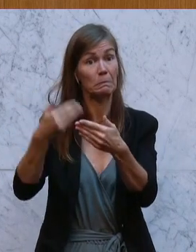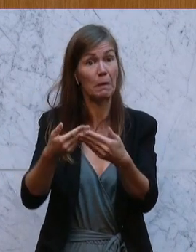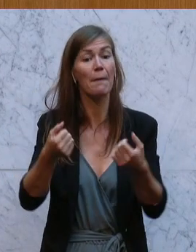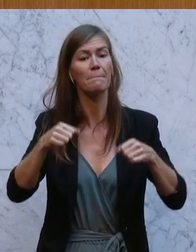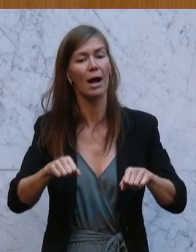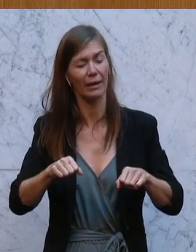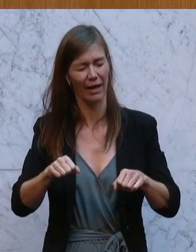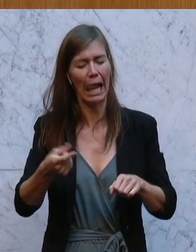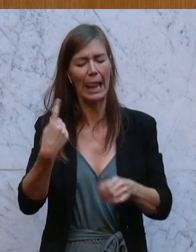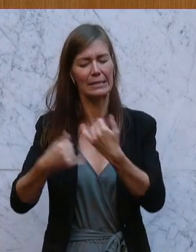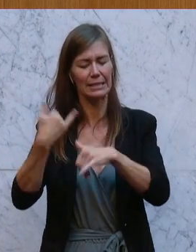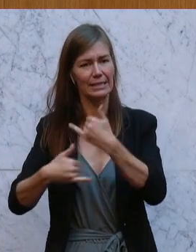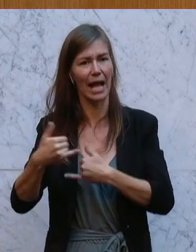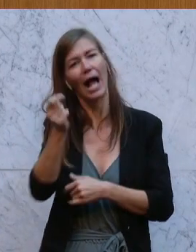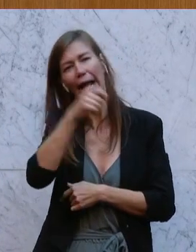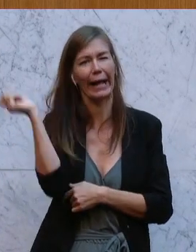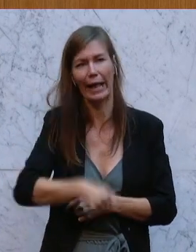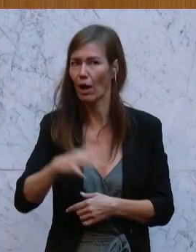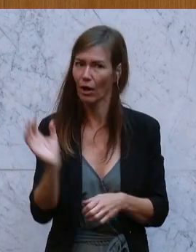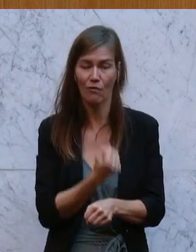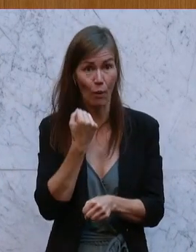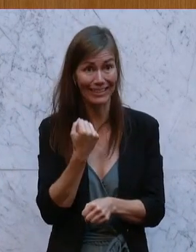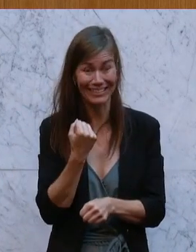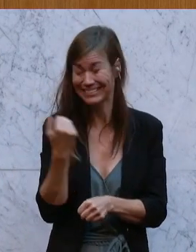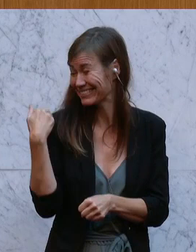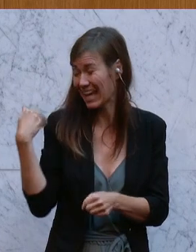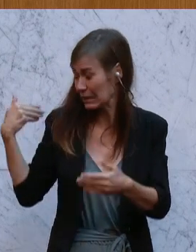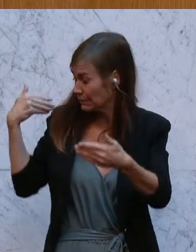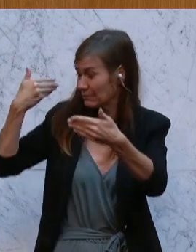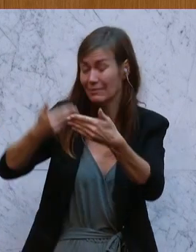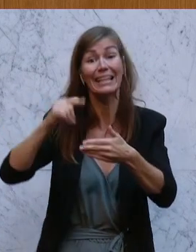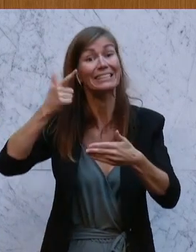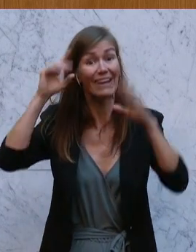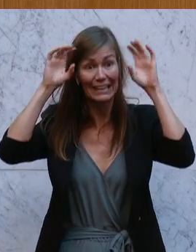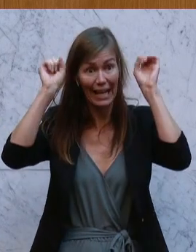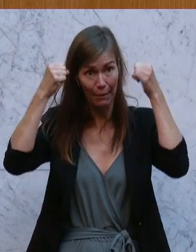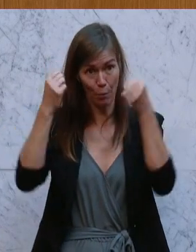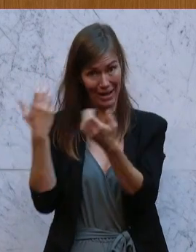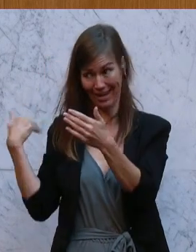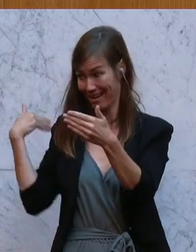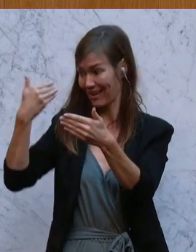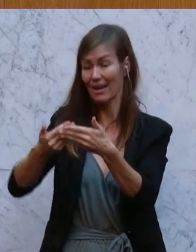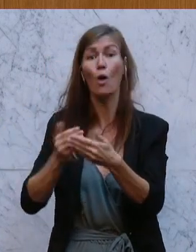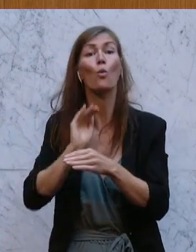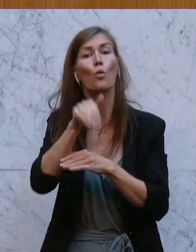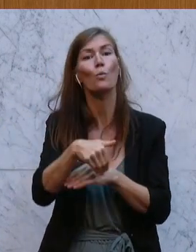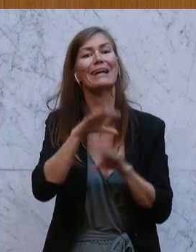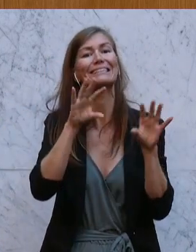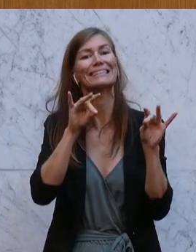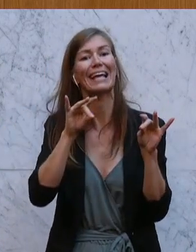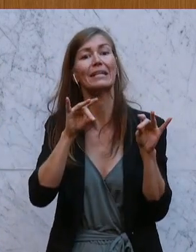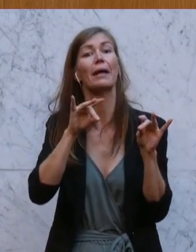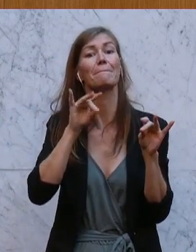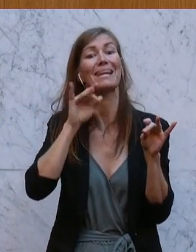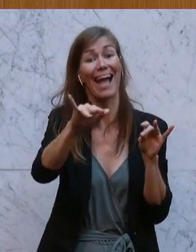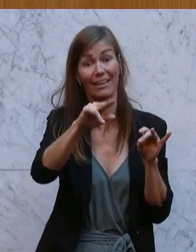Rekordgewinn gehabt. Den höchsten Gewinn der Zweiten Republik haben die Banken gehabt, über 10 Milliarden Euro. Das ist fast so viel